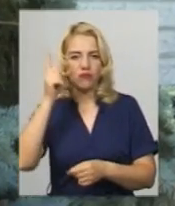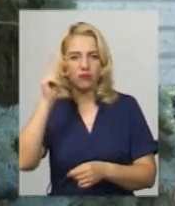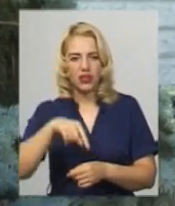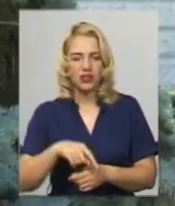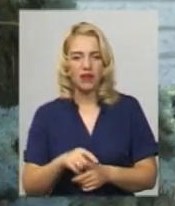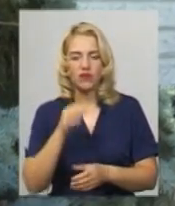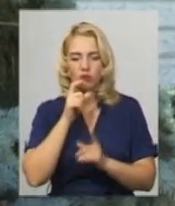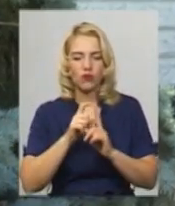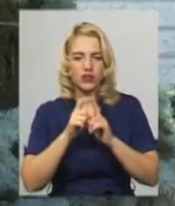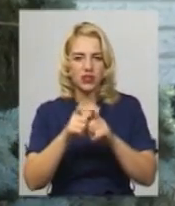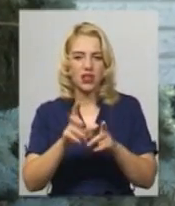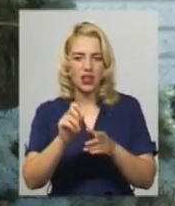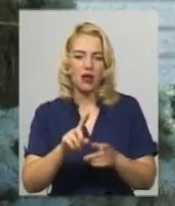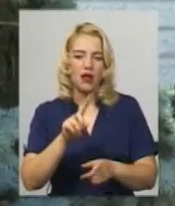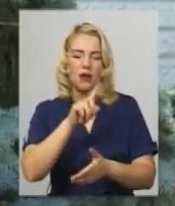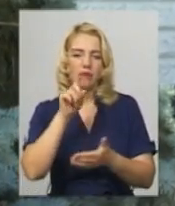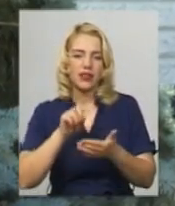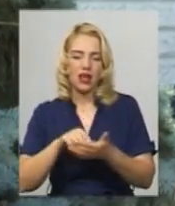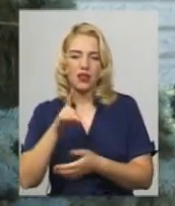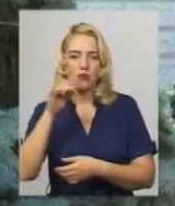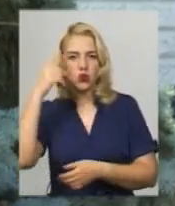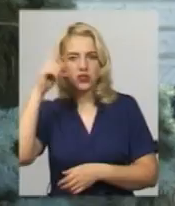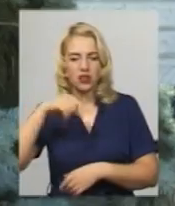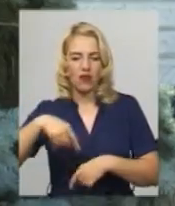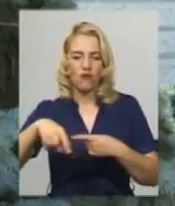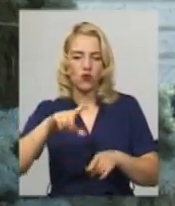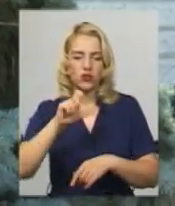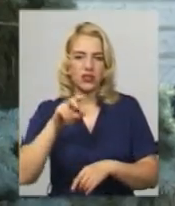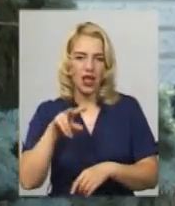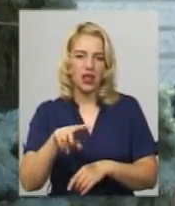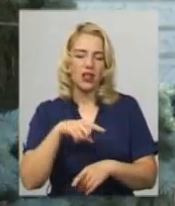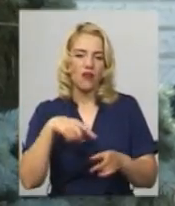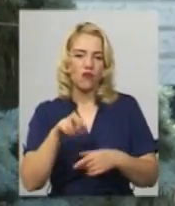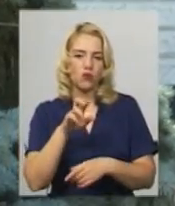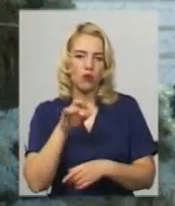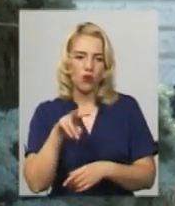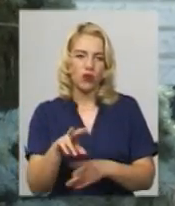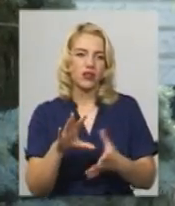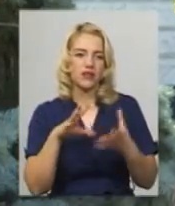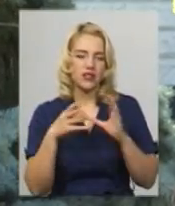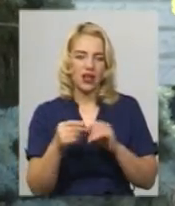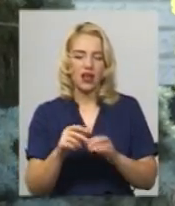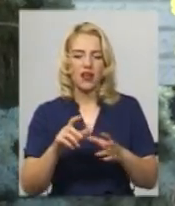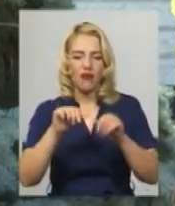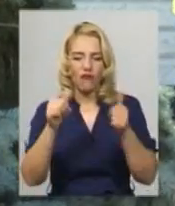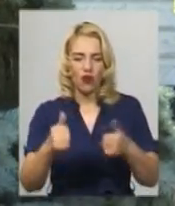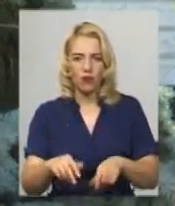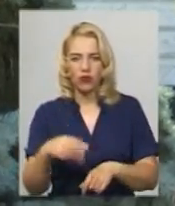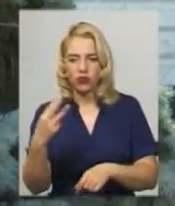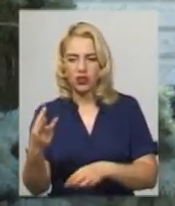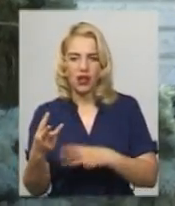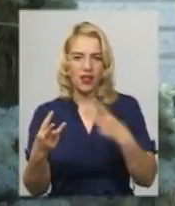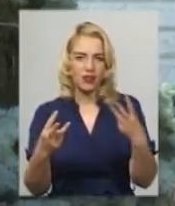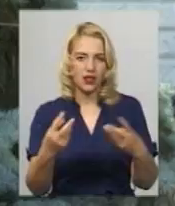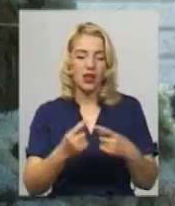відповісти певні питання про знання футзалу, футболу, взагалі формату 3х3. Тобто, готується певна